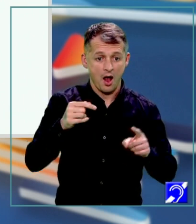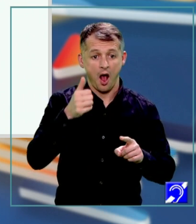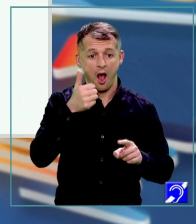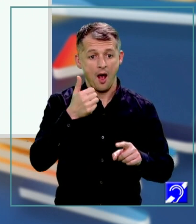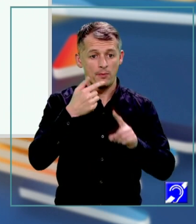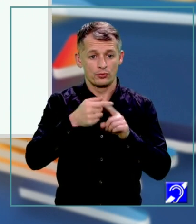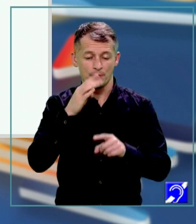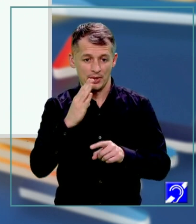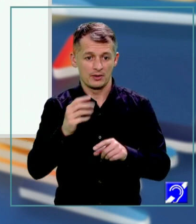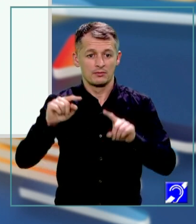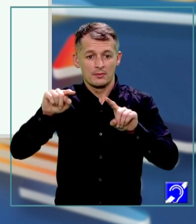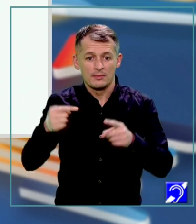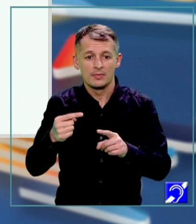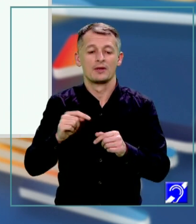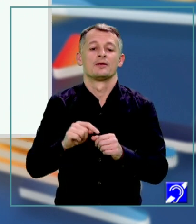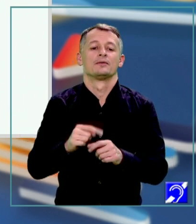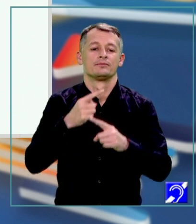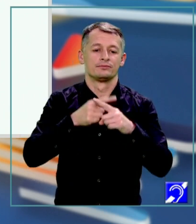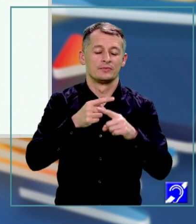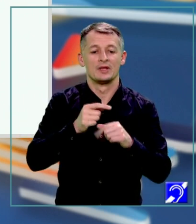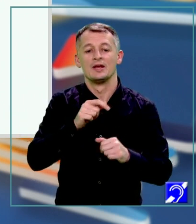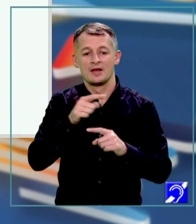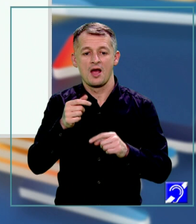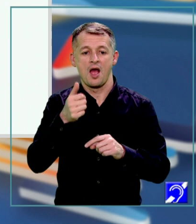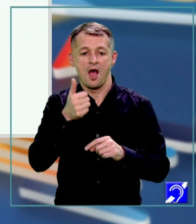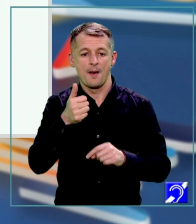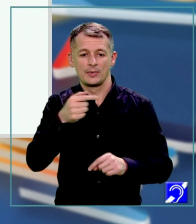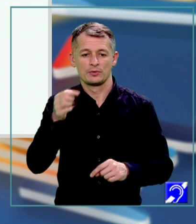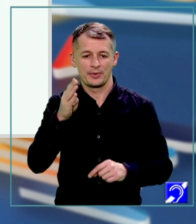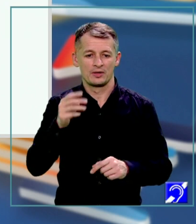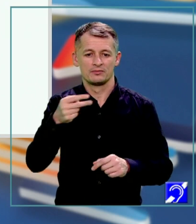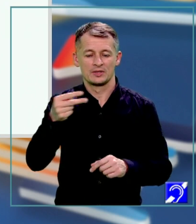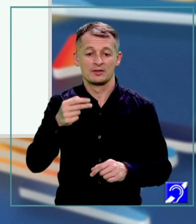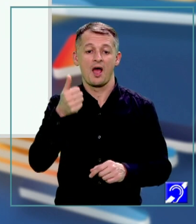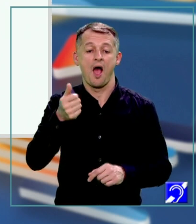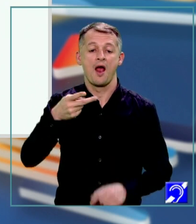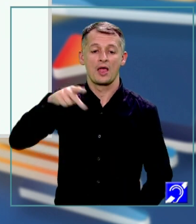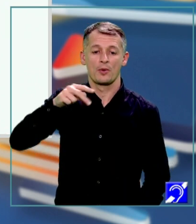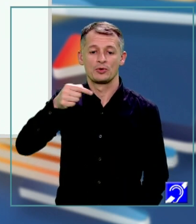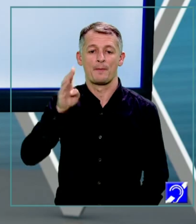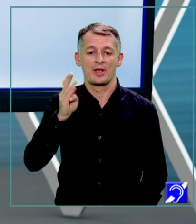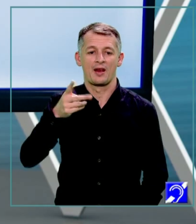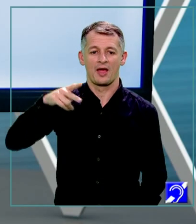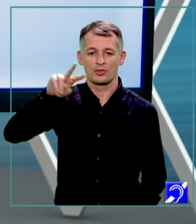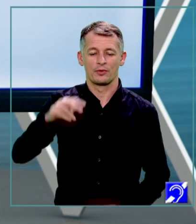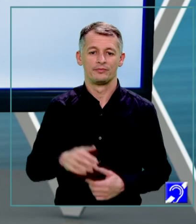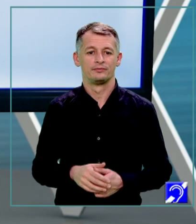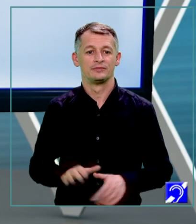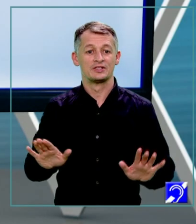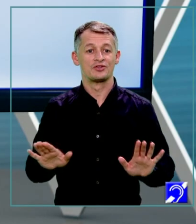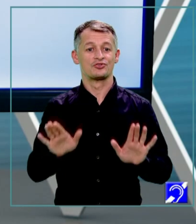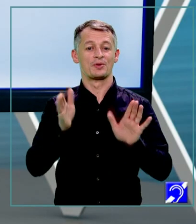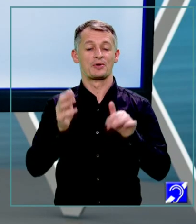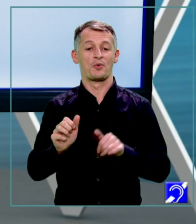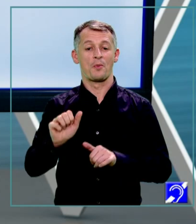A minus B, pe care îl calculăm mai repede, ca A la a doua minus B la a doua. Să începem cu